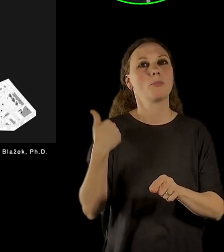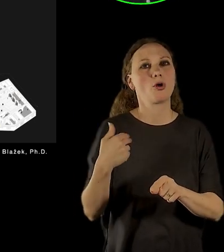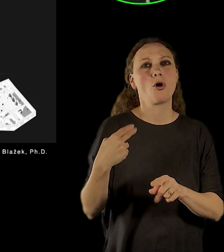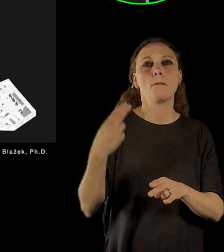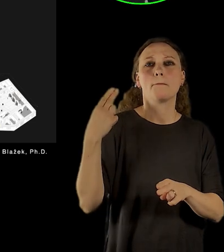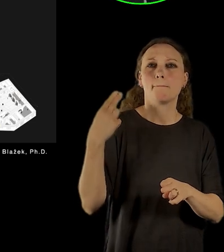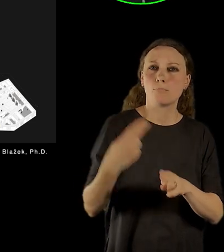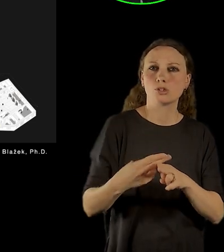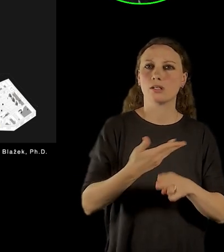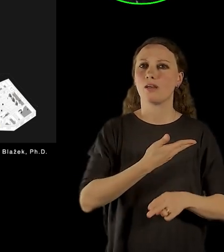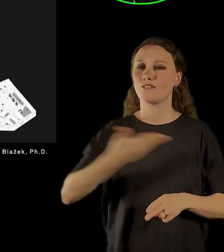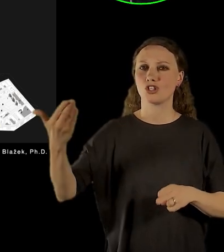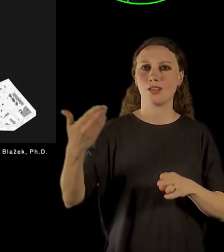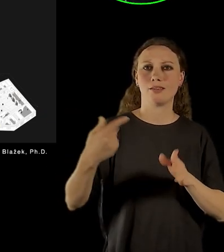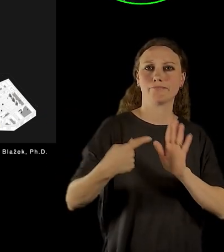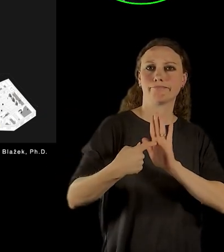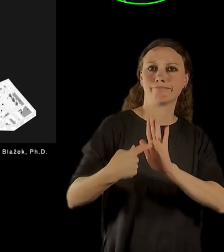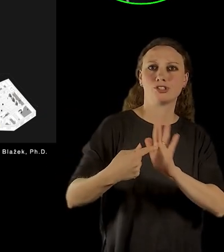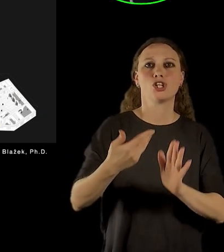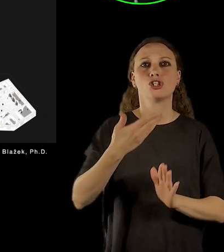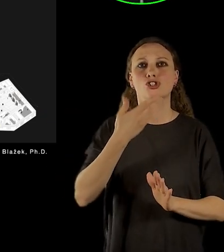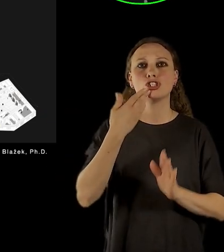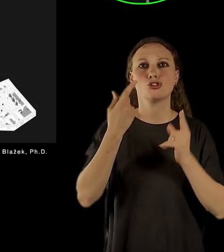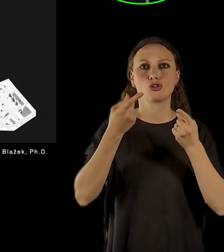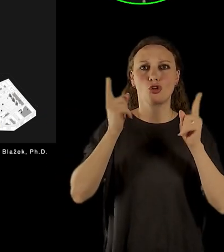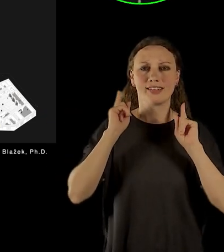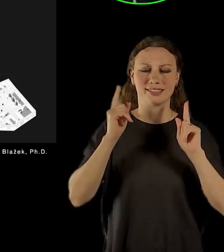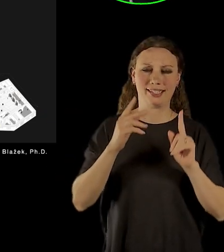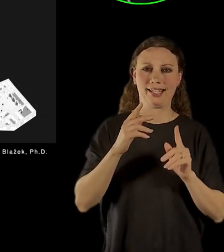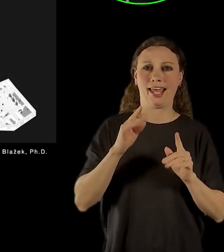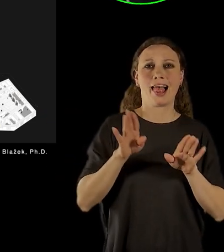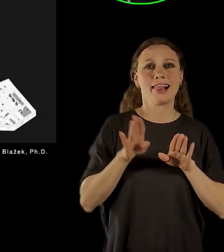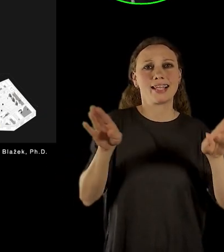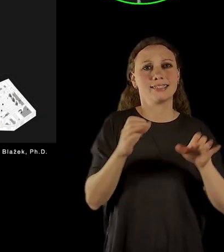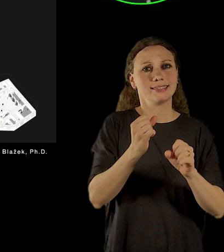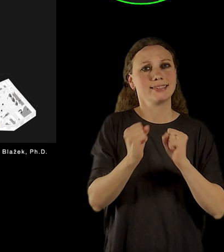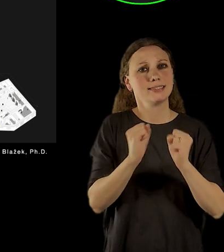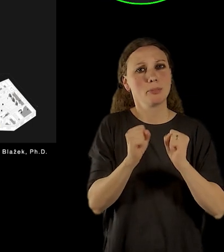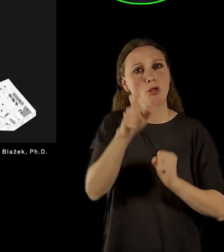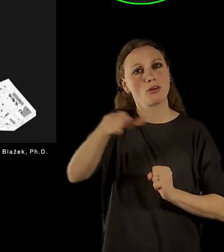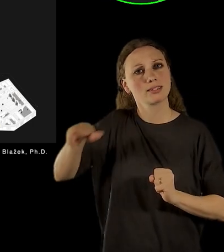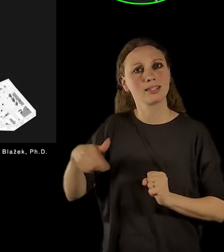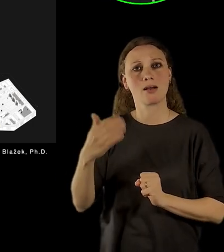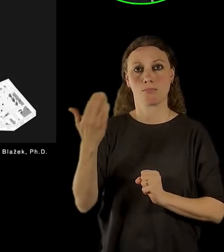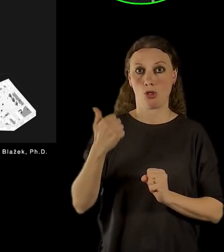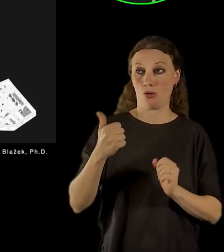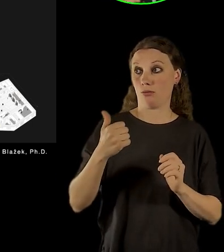československých letců, kteří sloužili v RAF, to je natočené velmi pěkné záběry z roku 47 a